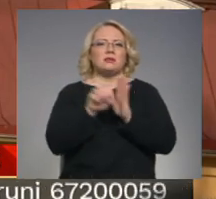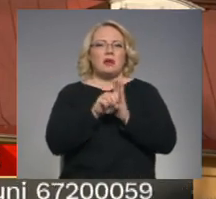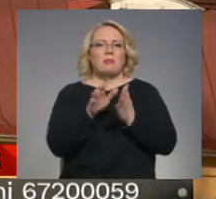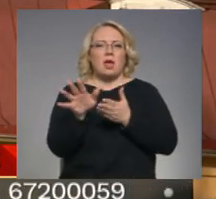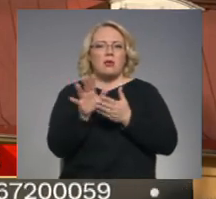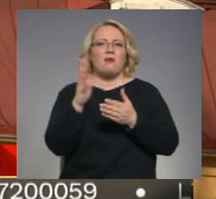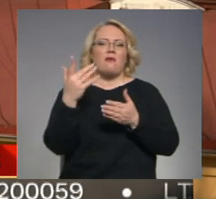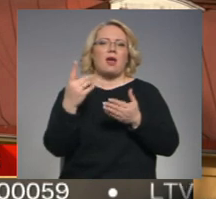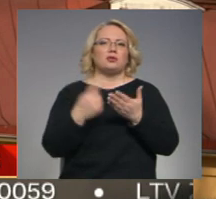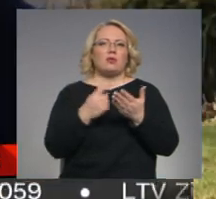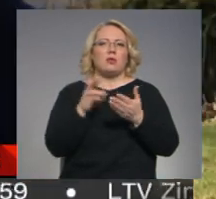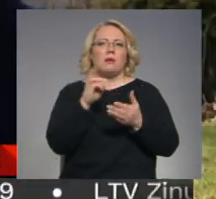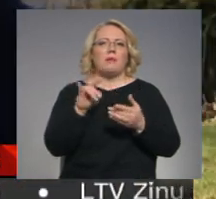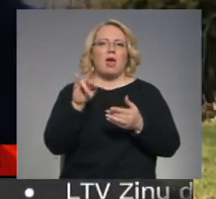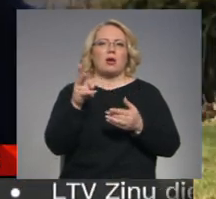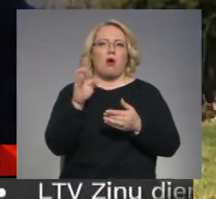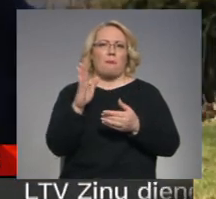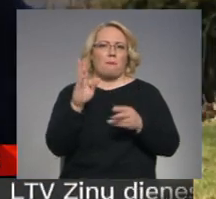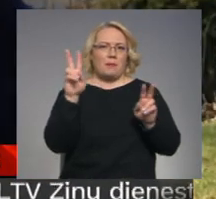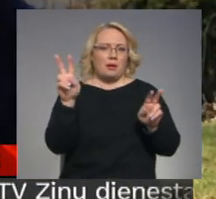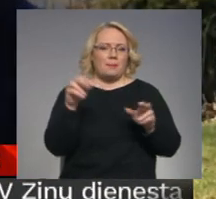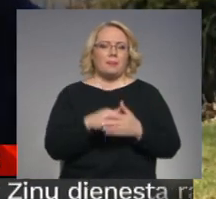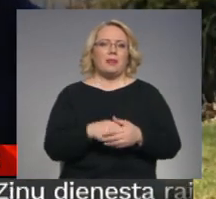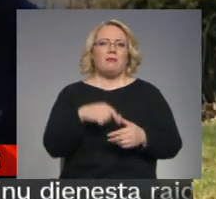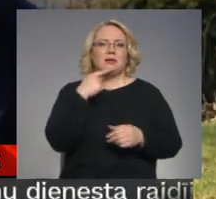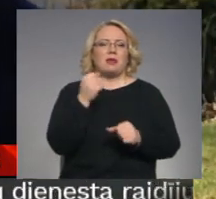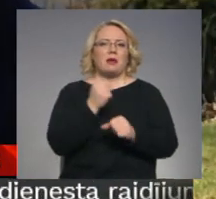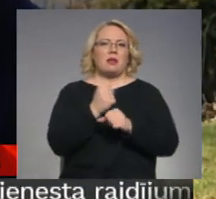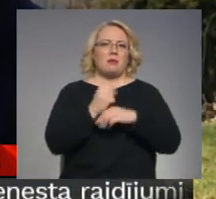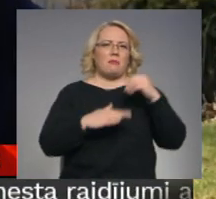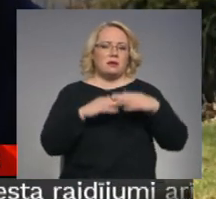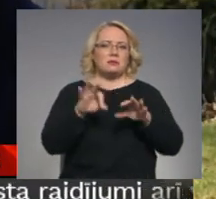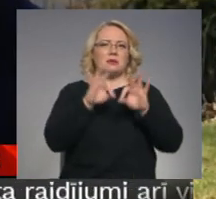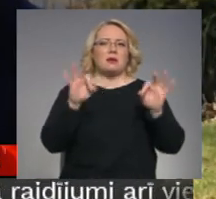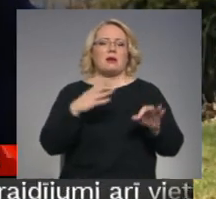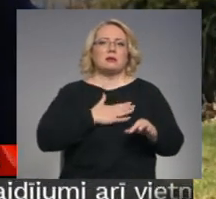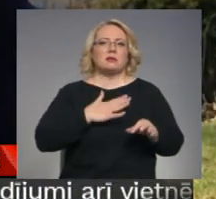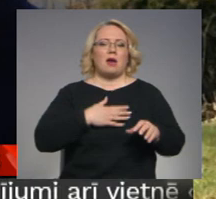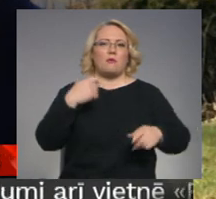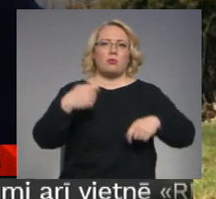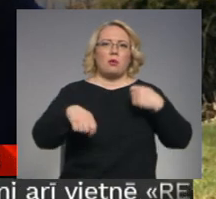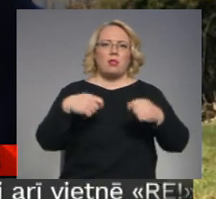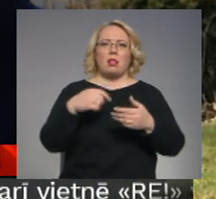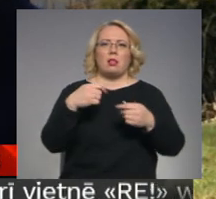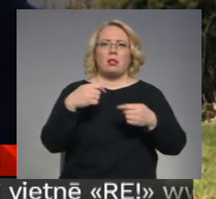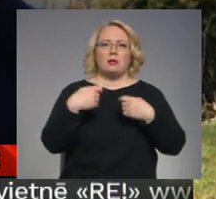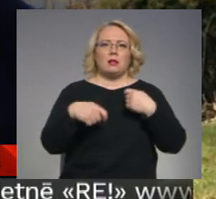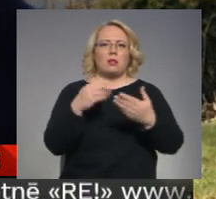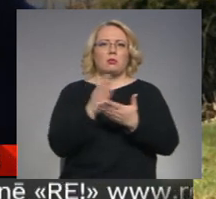mājkobu. Mājturībā sāka ar savu rotaļietu kārtošanu